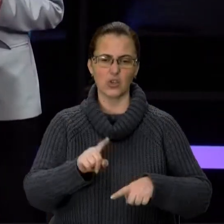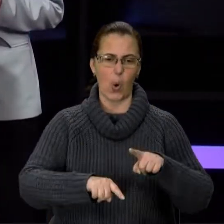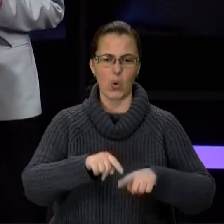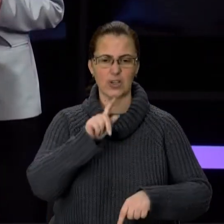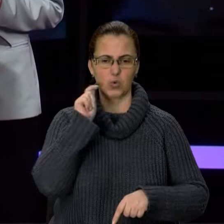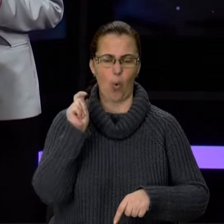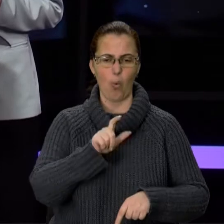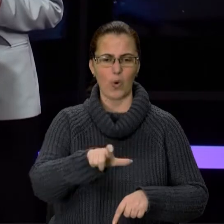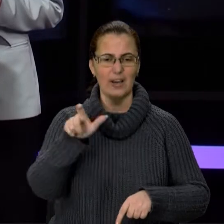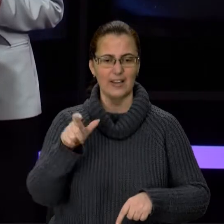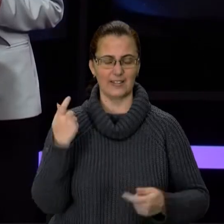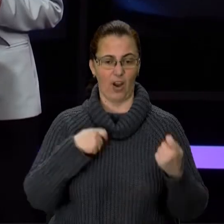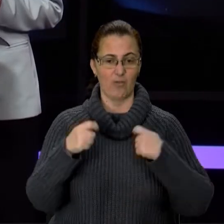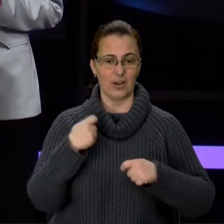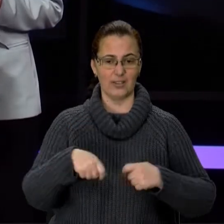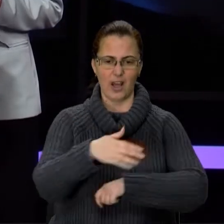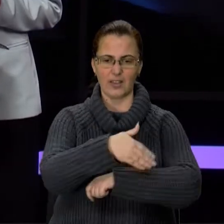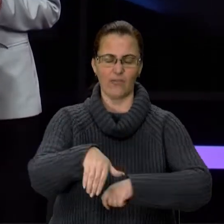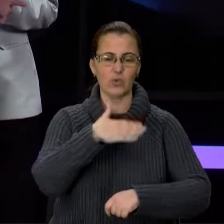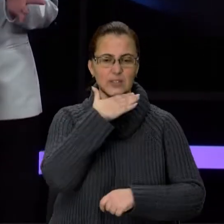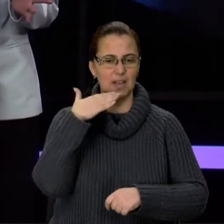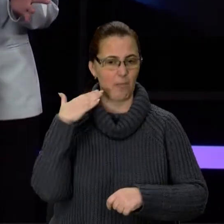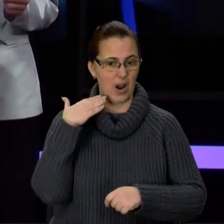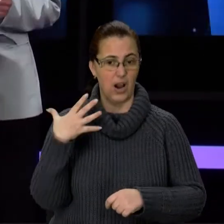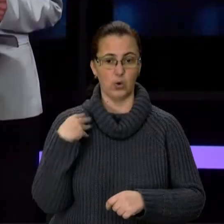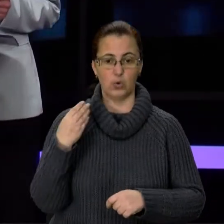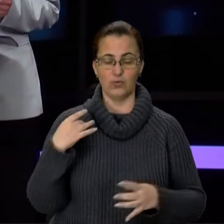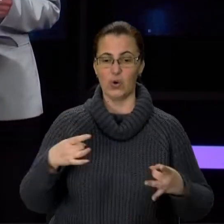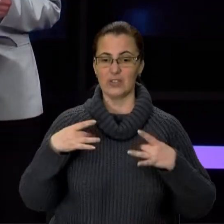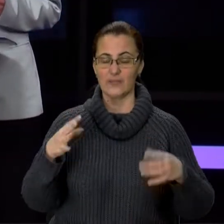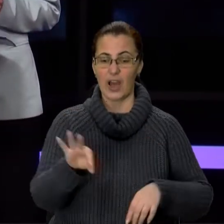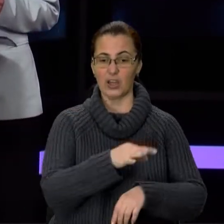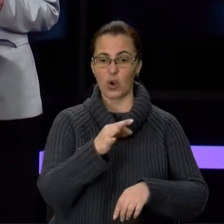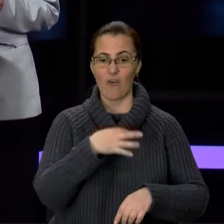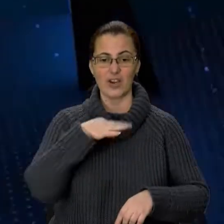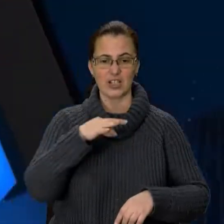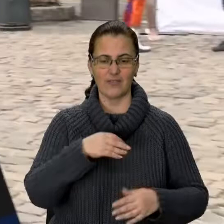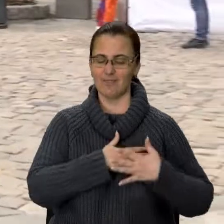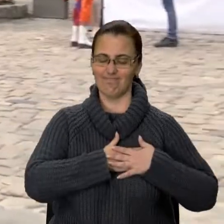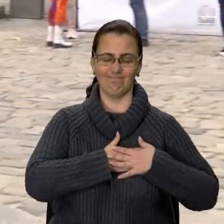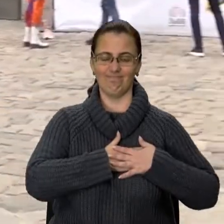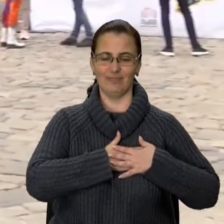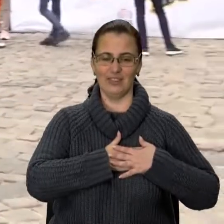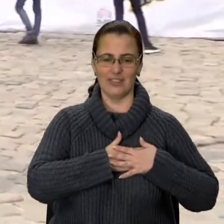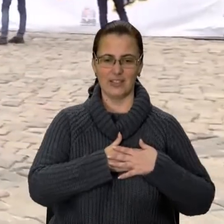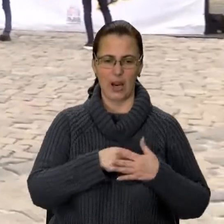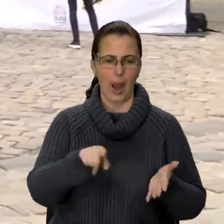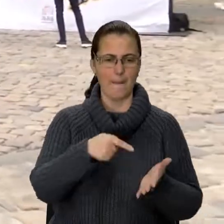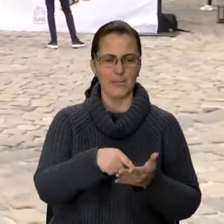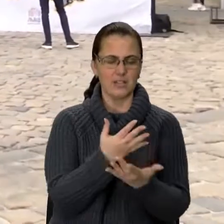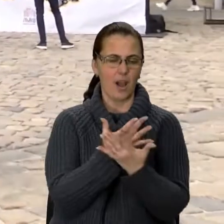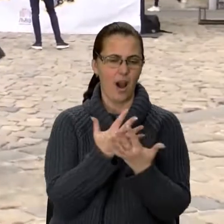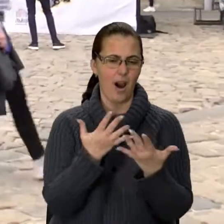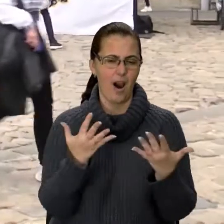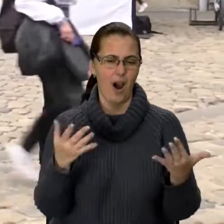українцям вбрання на вулицях не бракувало. У Львові свято вишиванки – одне із найулюбленіших. Місто замаюріло різнобарв